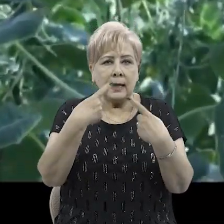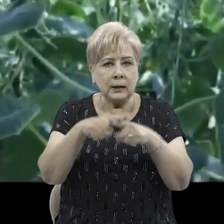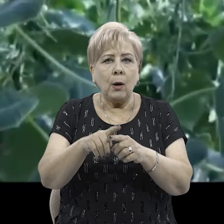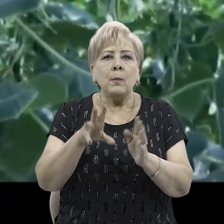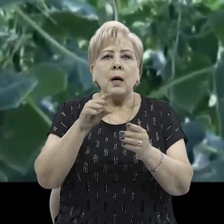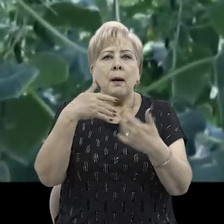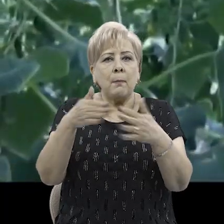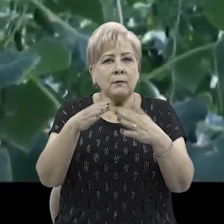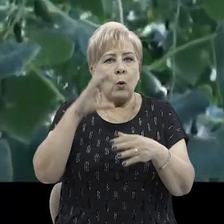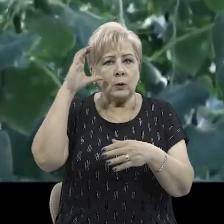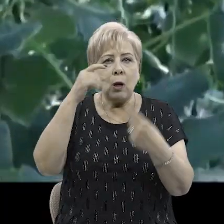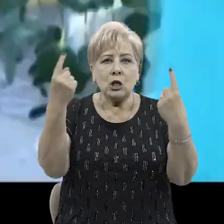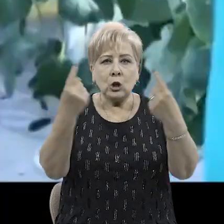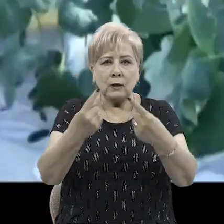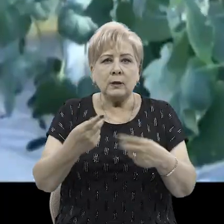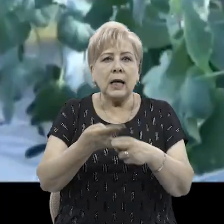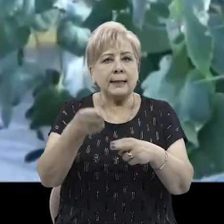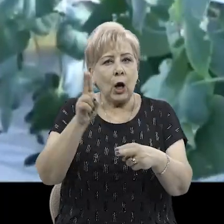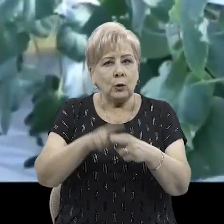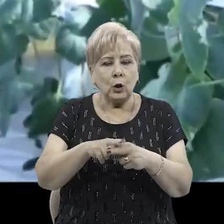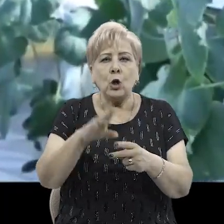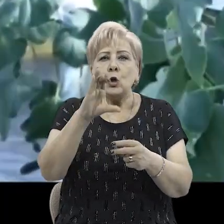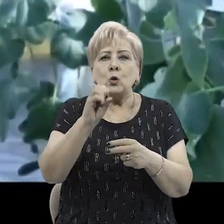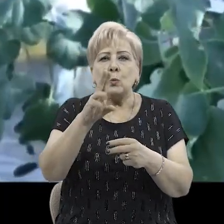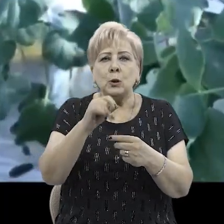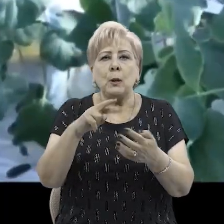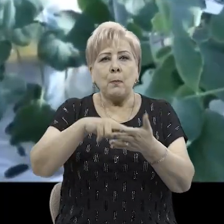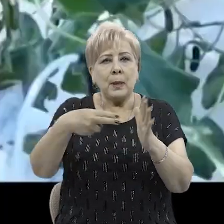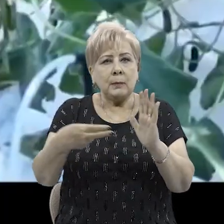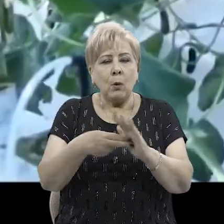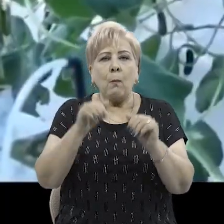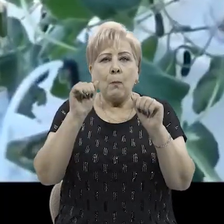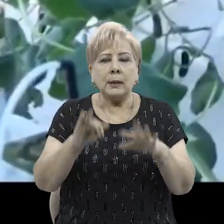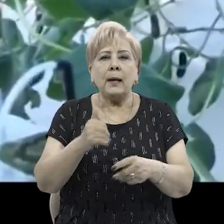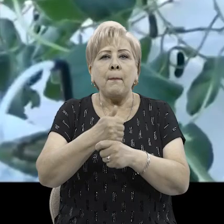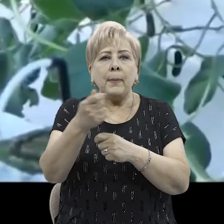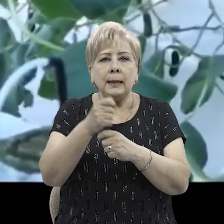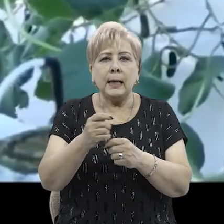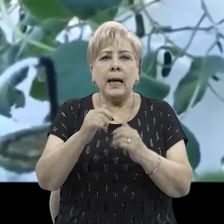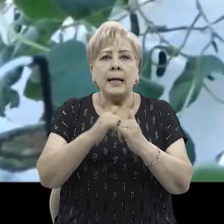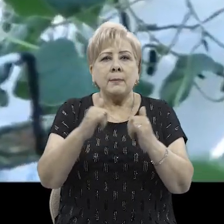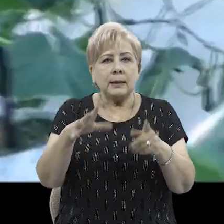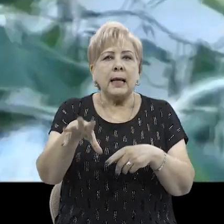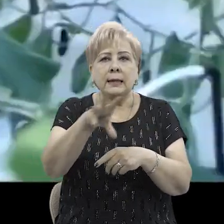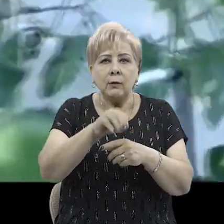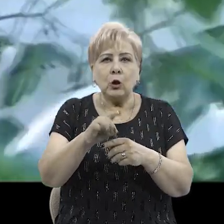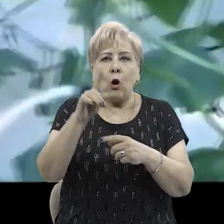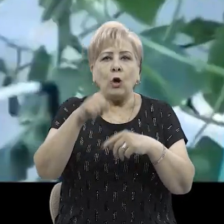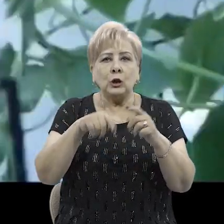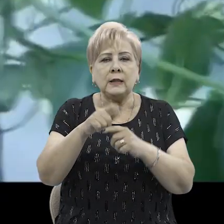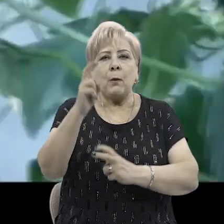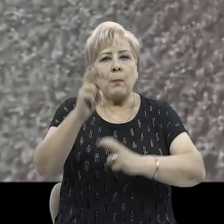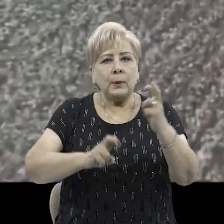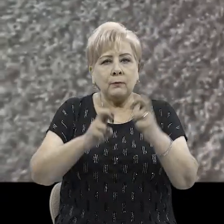произведенной в Узбекистане, в соответствии с которым. Субсидии, предусмотренные постановлением президента, распространяются на все отечественные